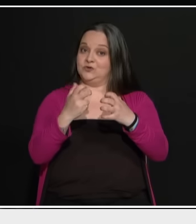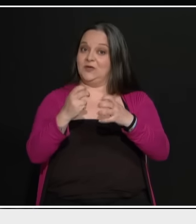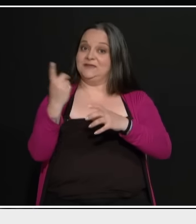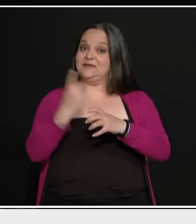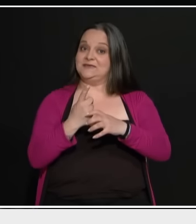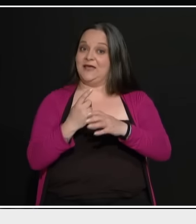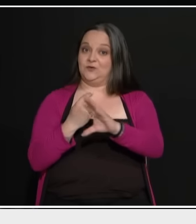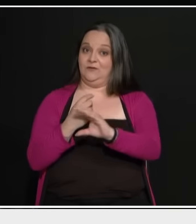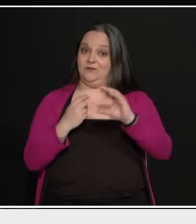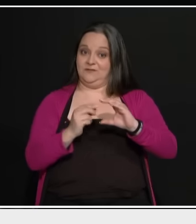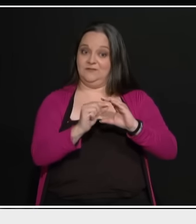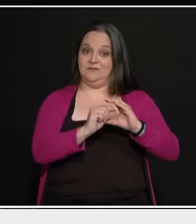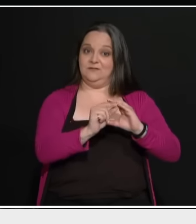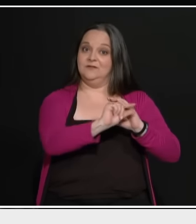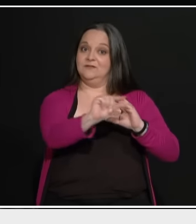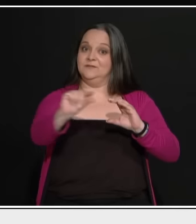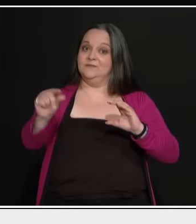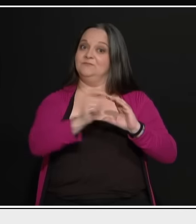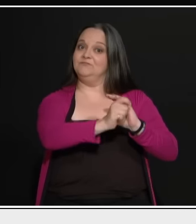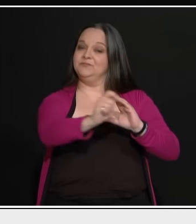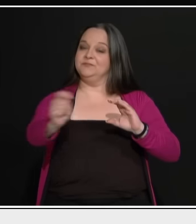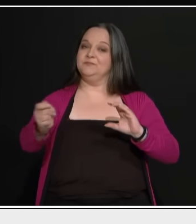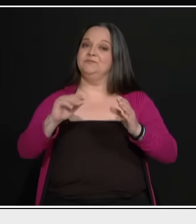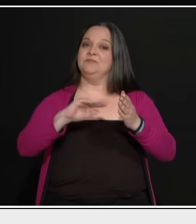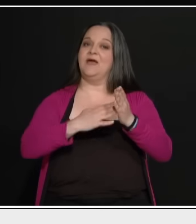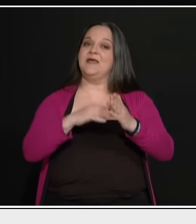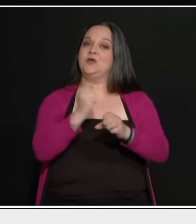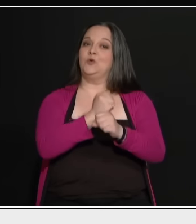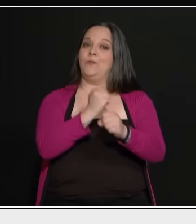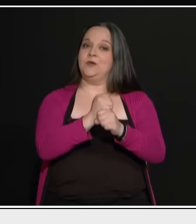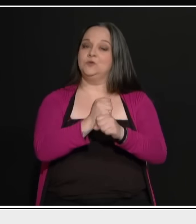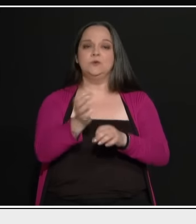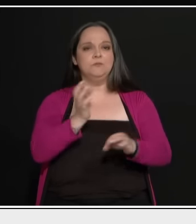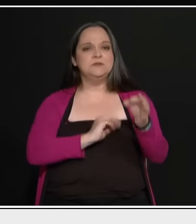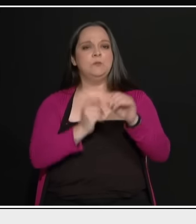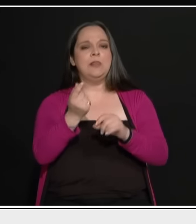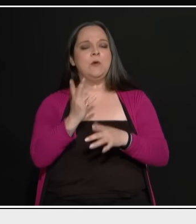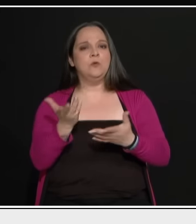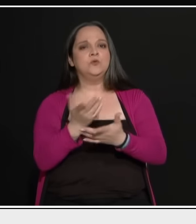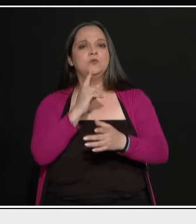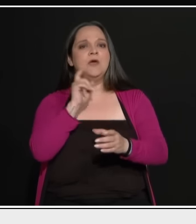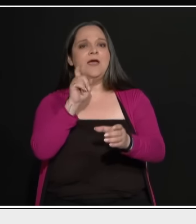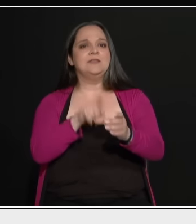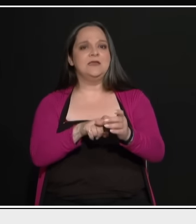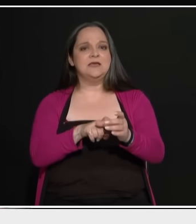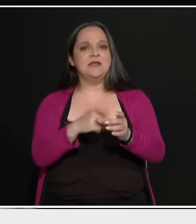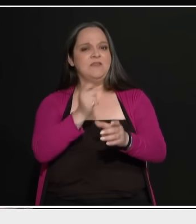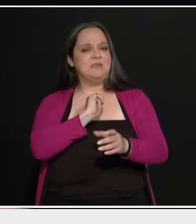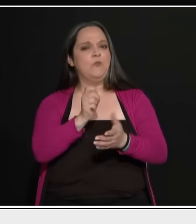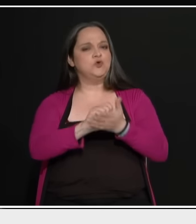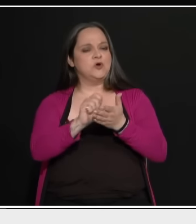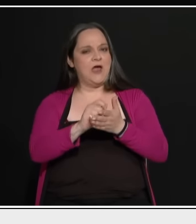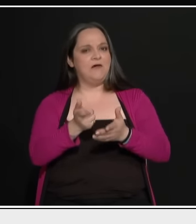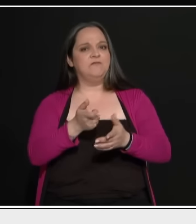κατανέμεται εξίσους τους εργαζομένους. Να, πείτε μου λίγο αυτό, το οποίο ως πρακτική αναφέρατε κάποιες εταιρείες, δημοσιογραφικά το συζητάμε εδώ και